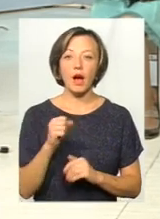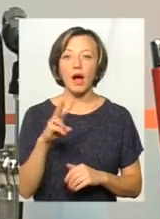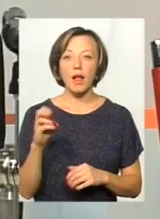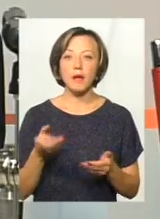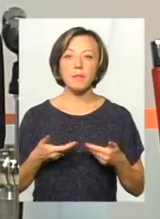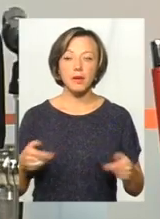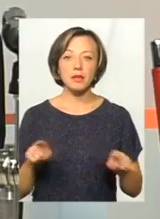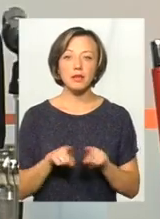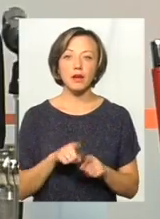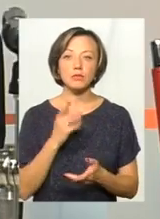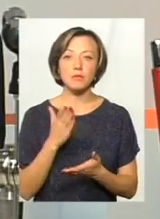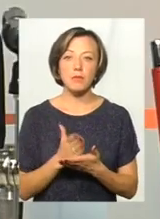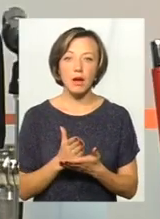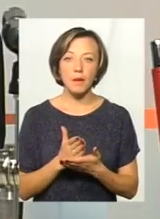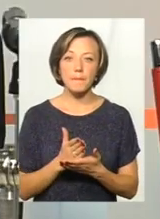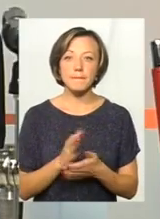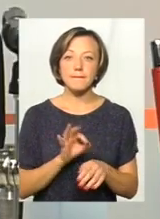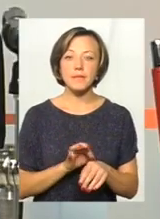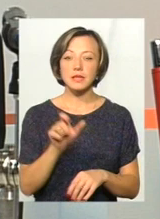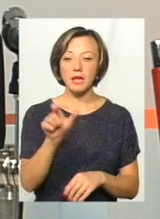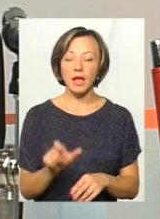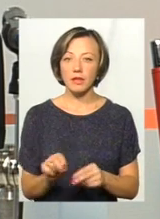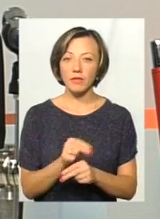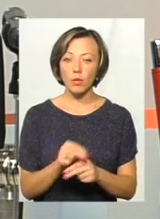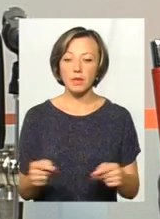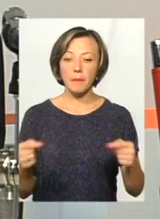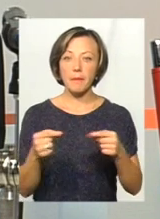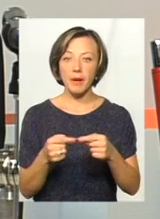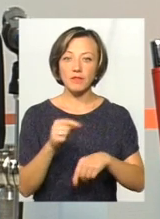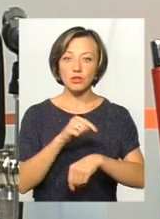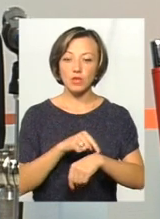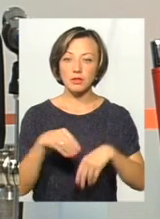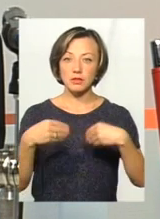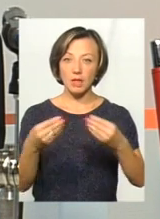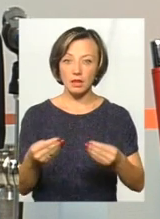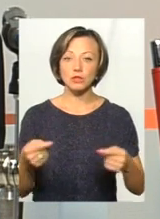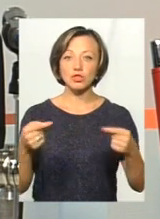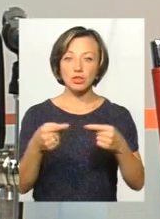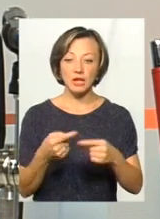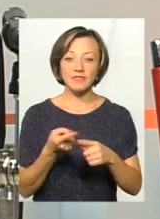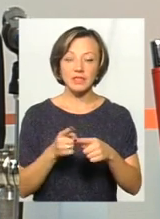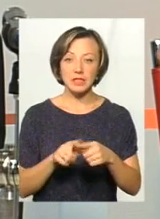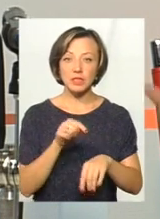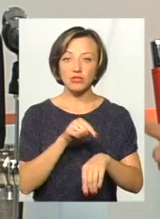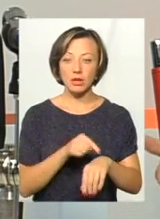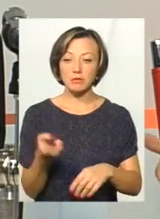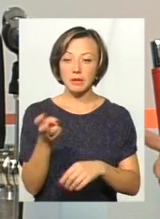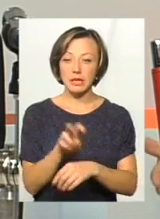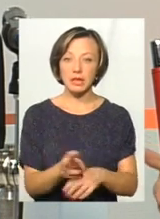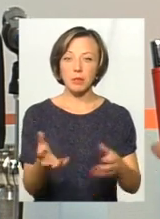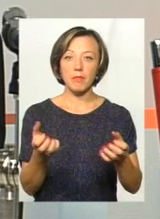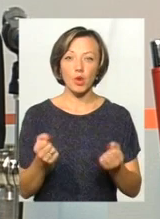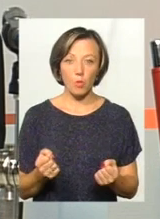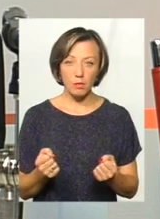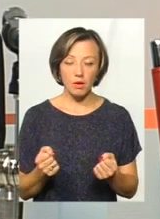також і маємо пацієнта виховувати, що якийсь певний час йому призначений, значить він саме в цей час має прийти на прийом.